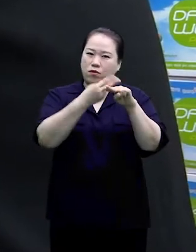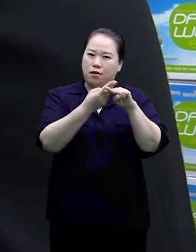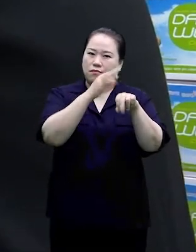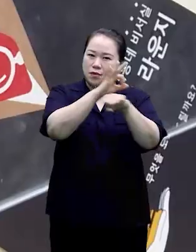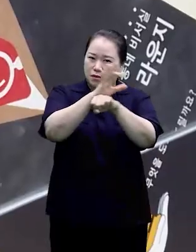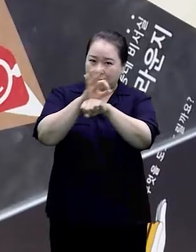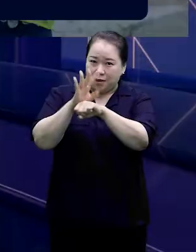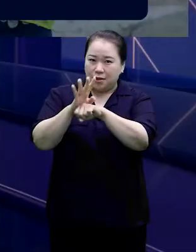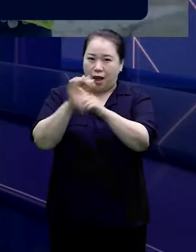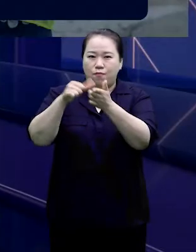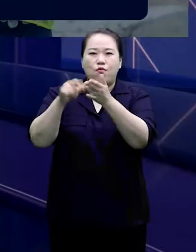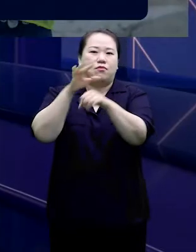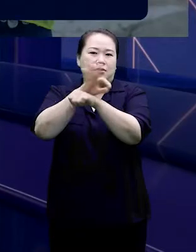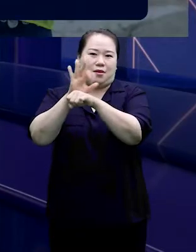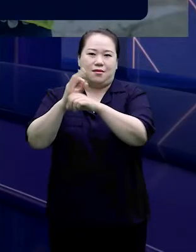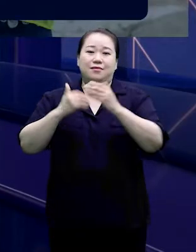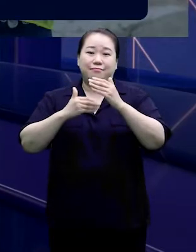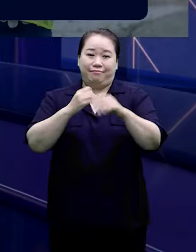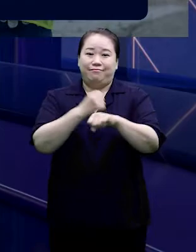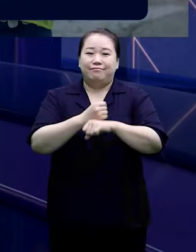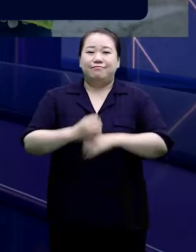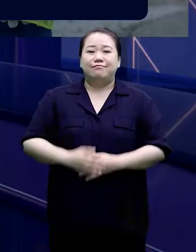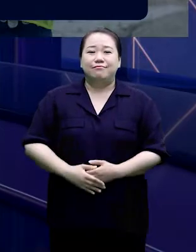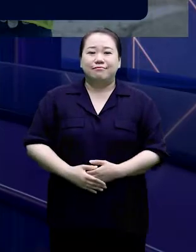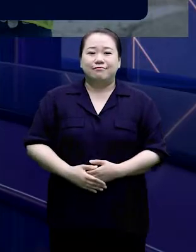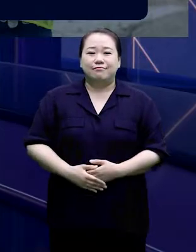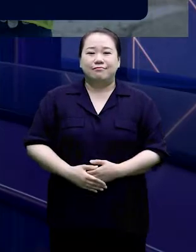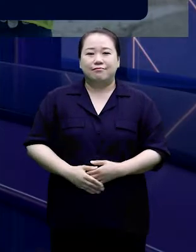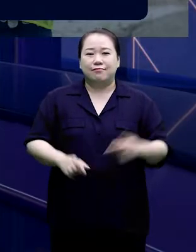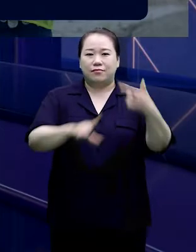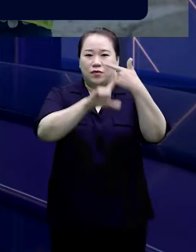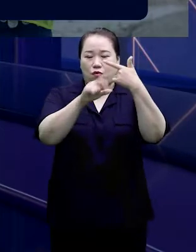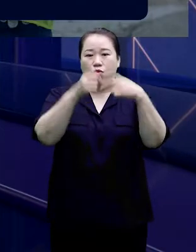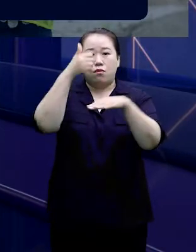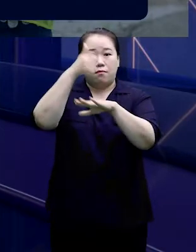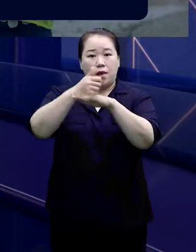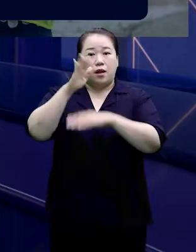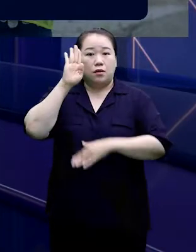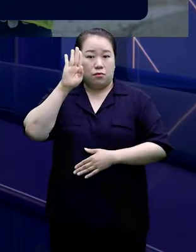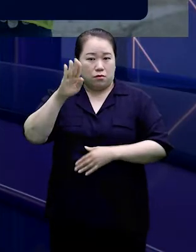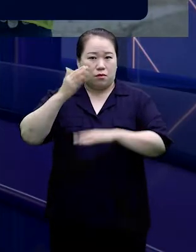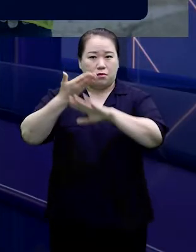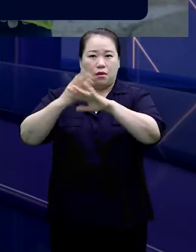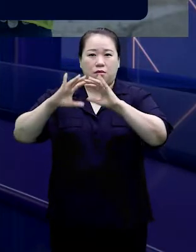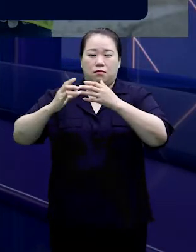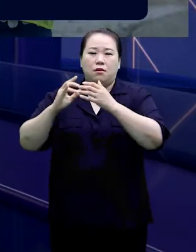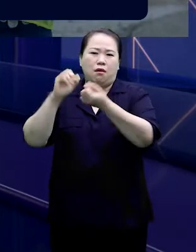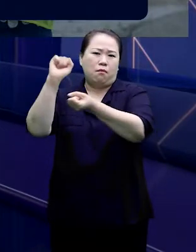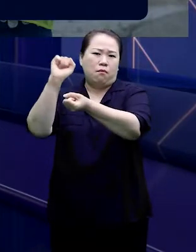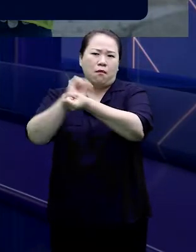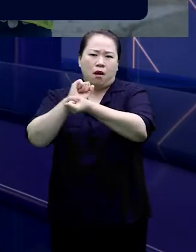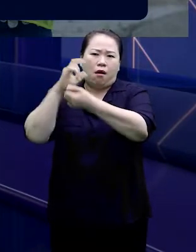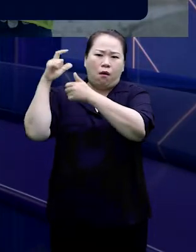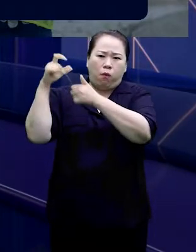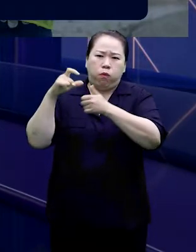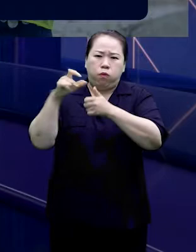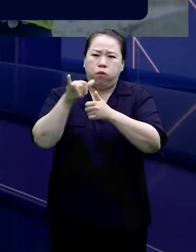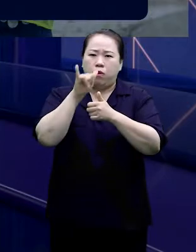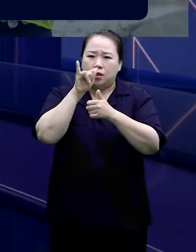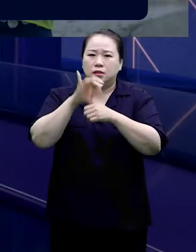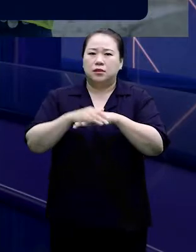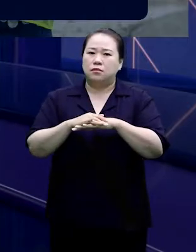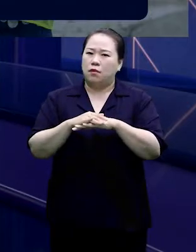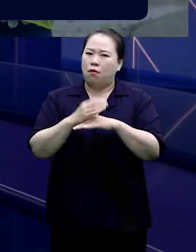방침입니다. 6월 말 이후 외국인 확진자가 지속적으로 증가하며 새로운 방역